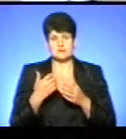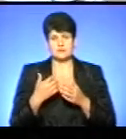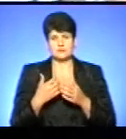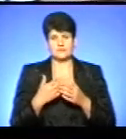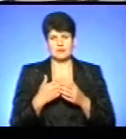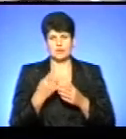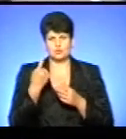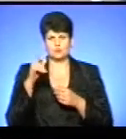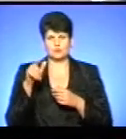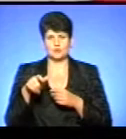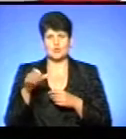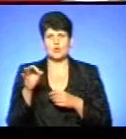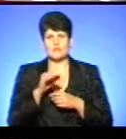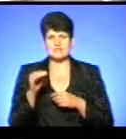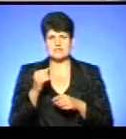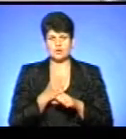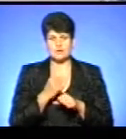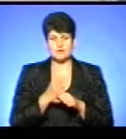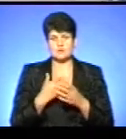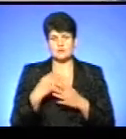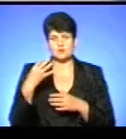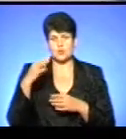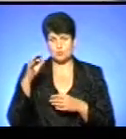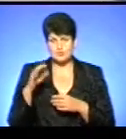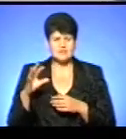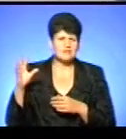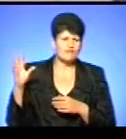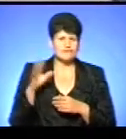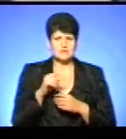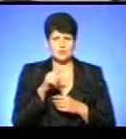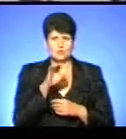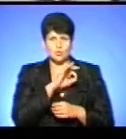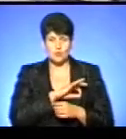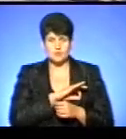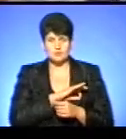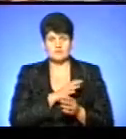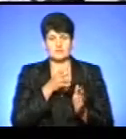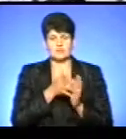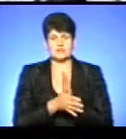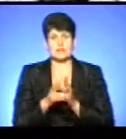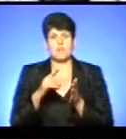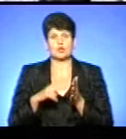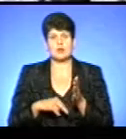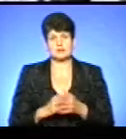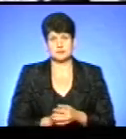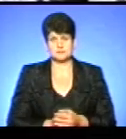українця, який офіційно працює, то майже 40% всіх його доходів йдуть на податки».